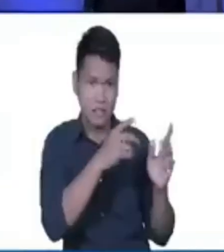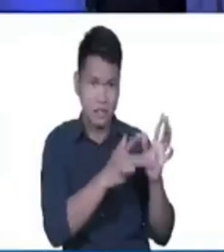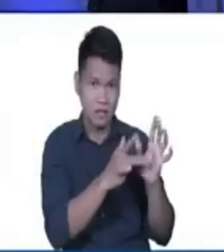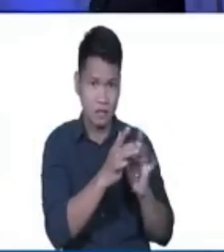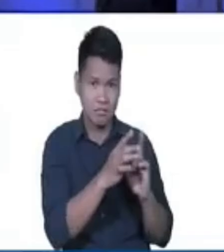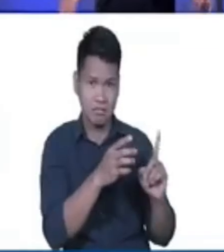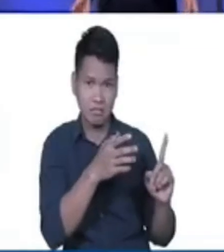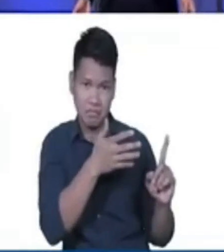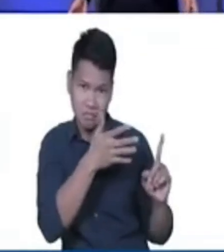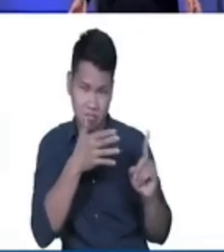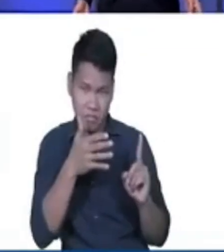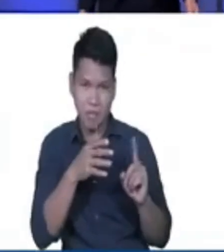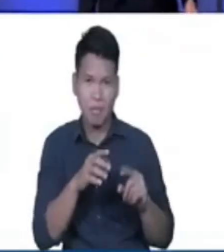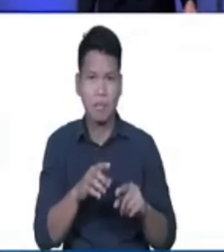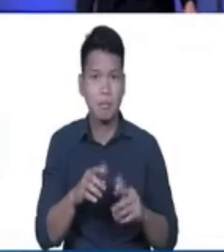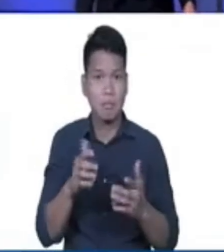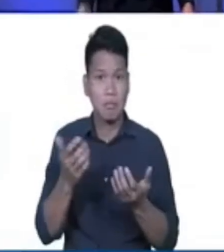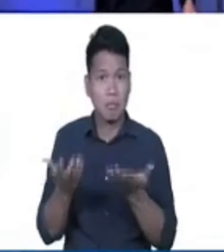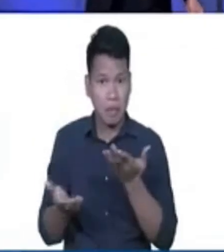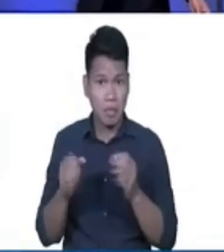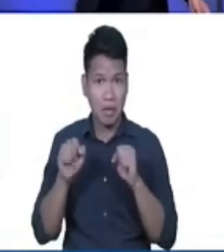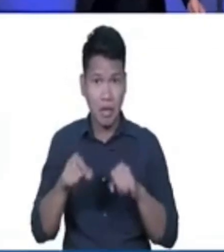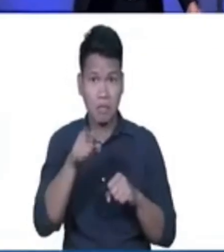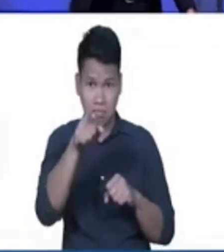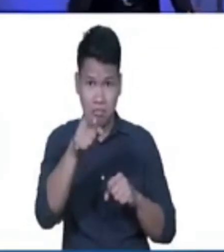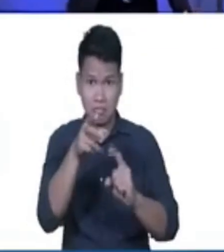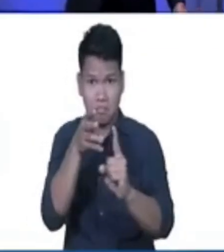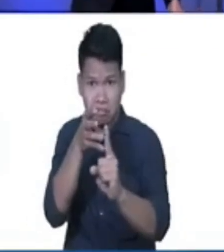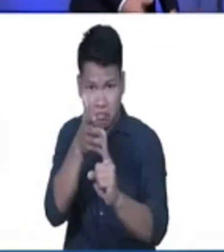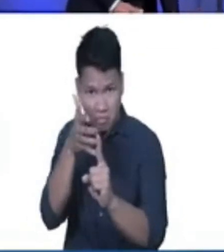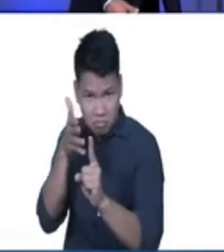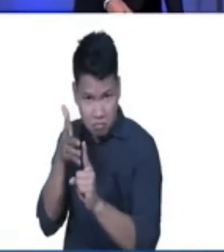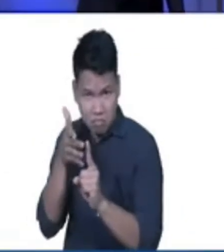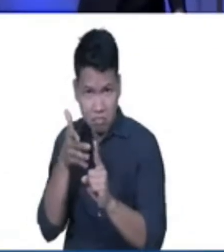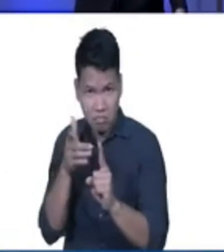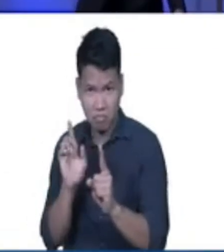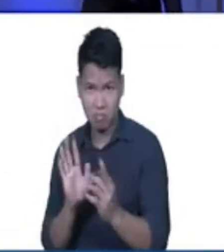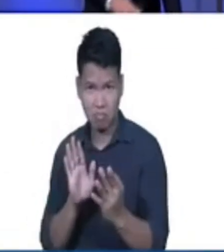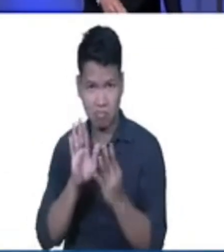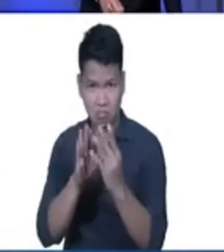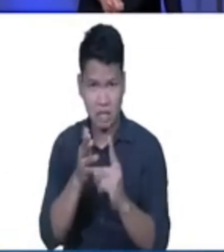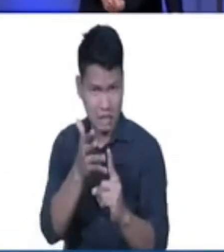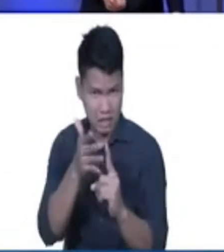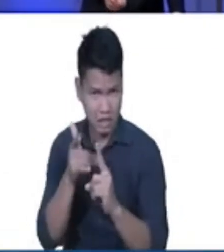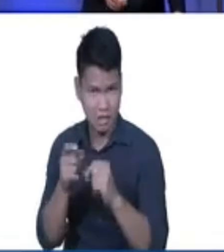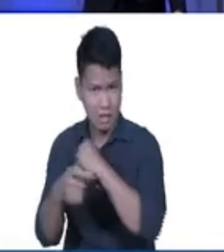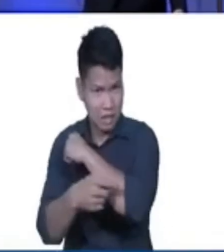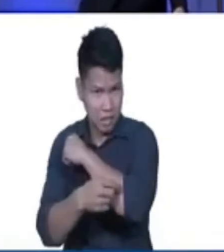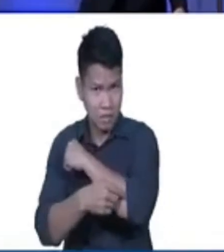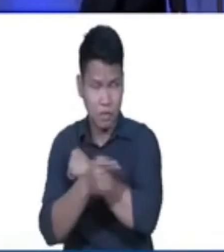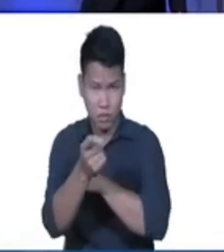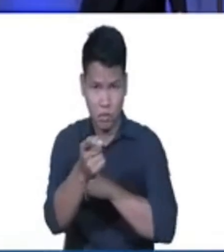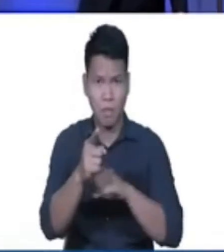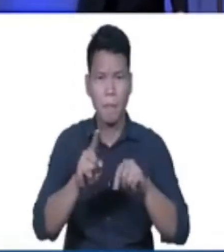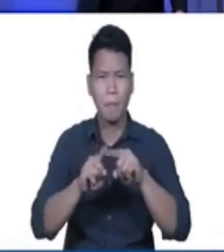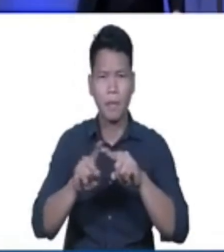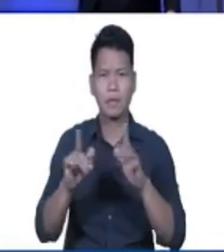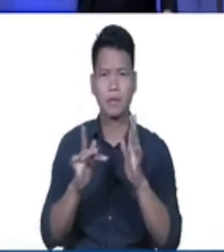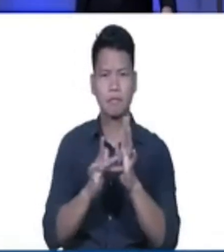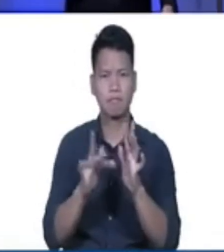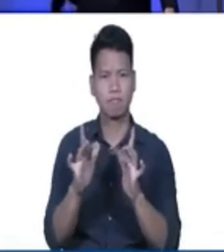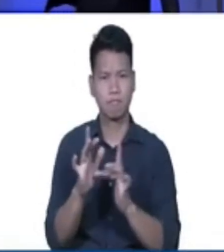also, he may tempt you and me. He may come to your life and tempt you, but Jesus